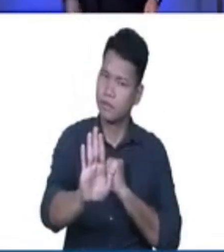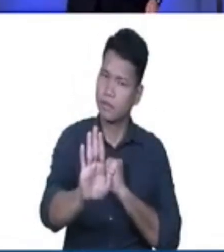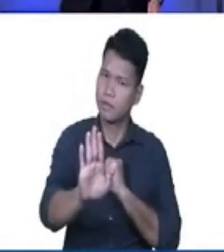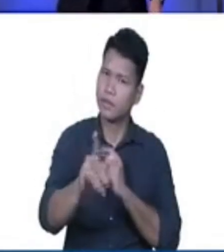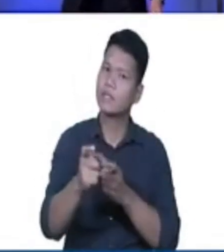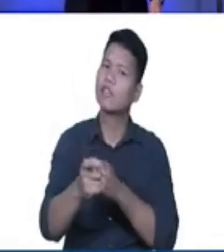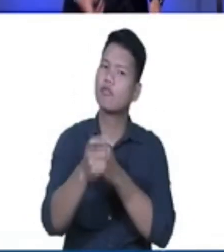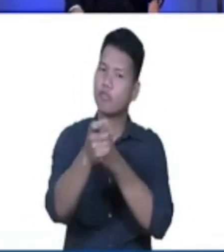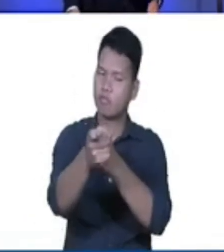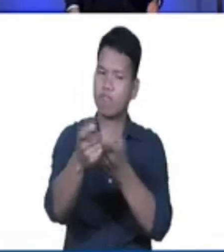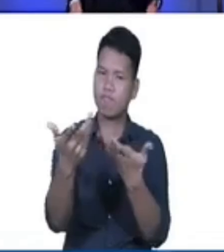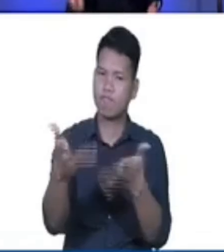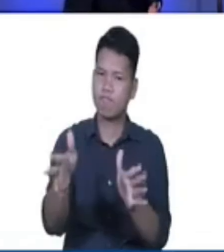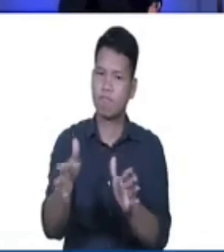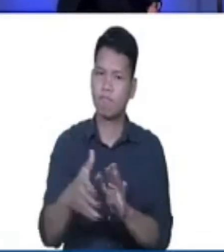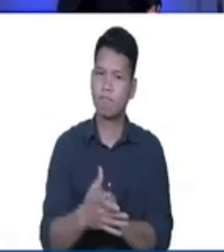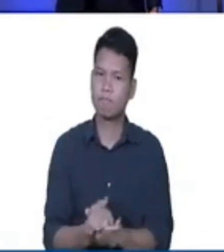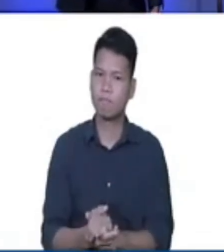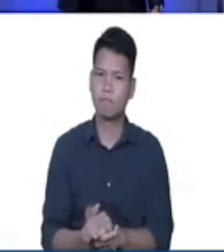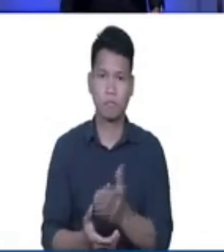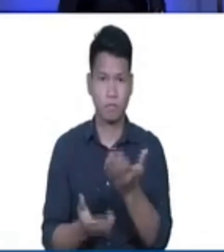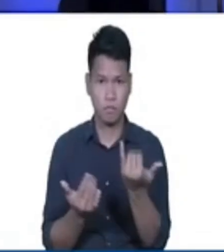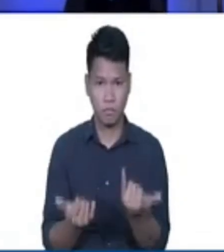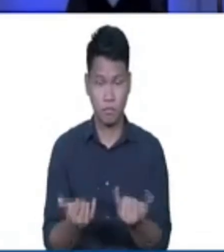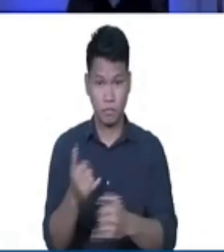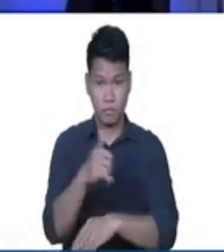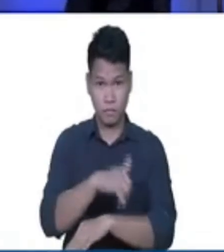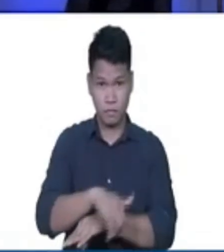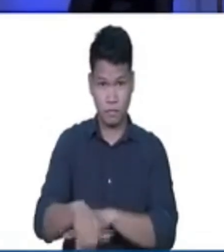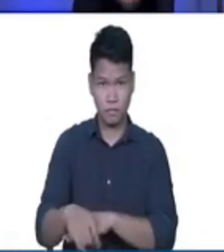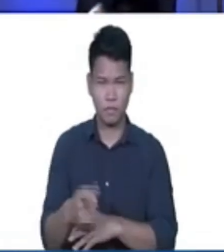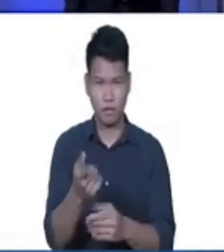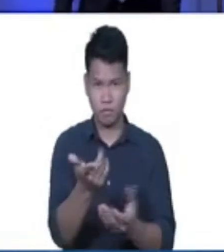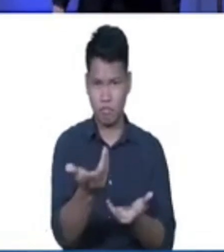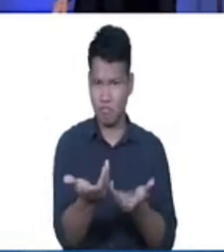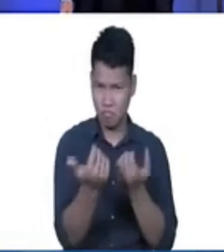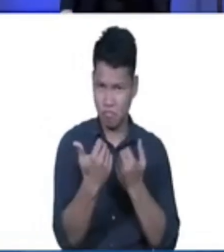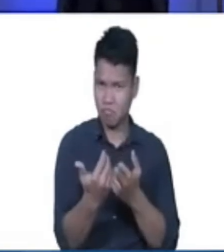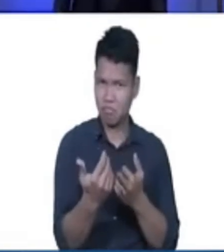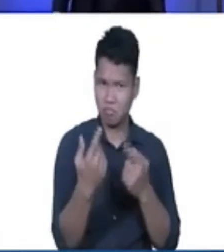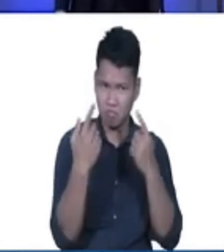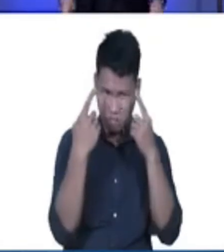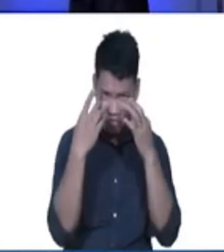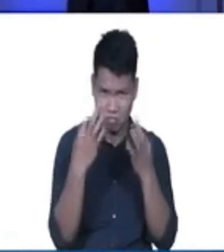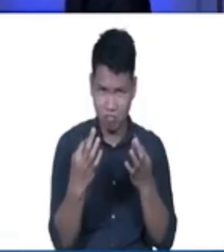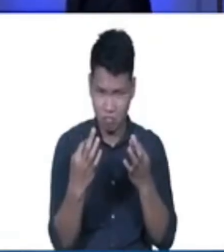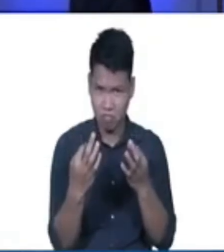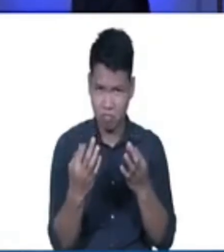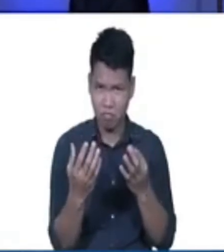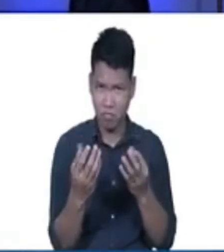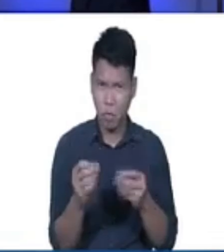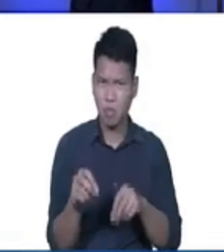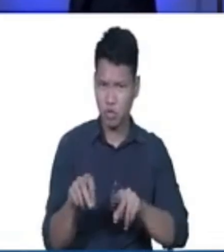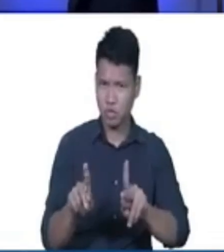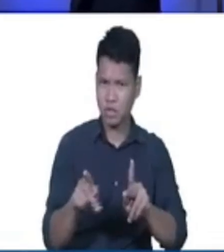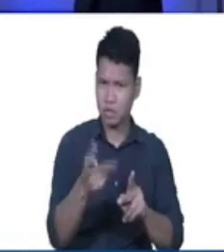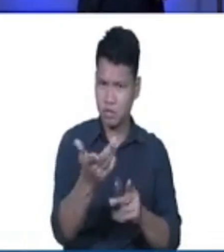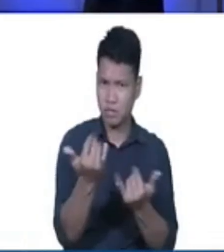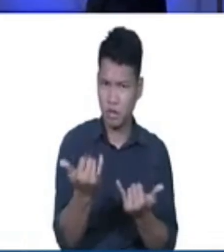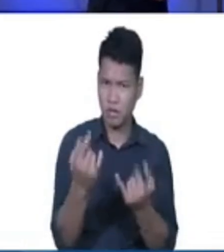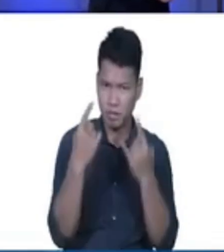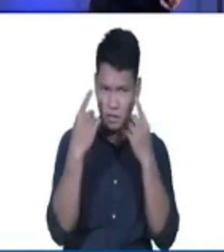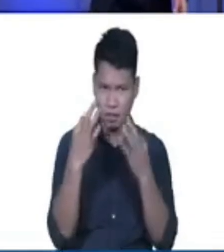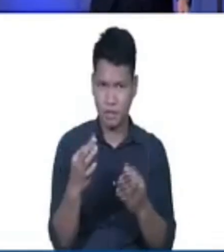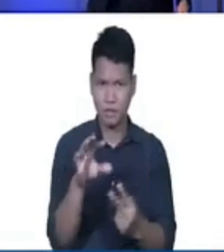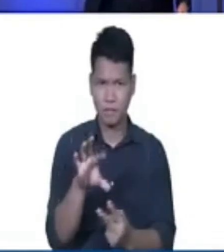kaya nga po ngayong gabi I would like to give you the chance to make the choice sabi po ng Deuteronomy 30 verse